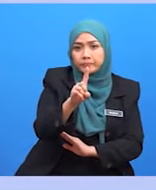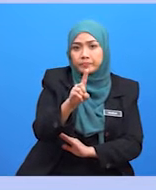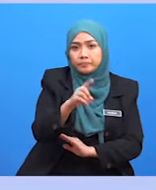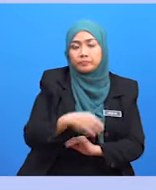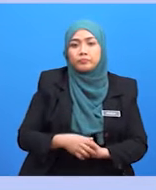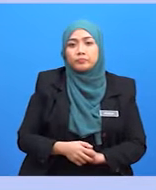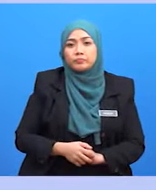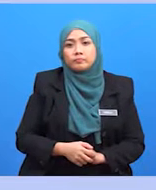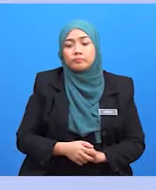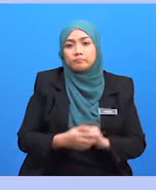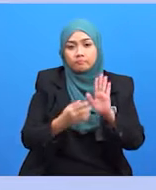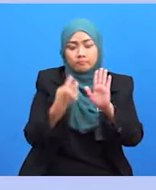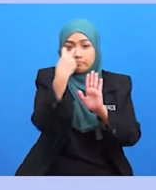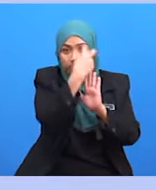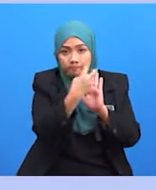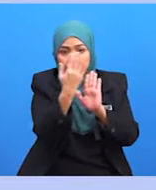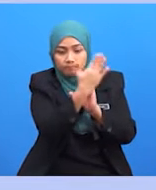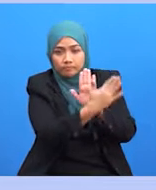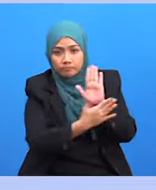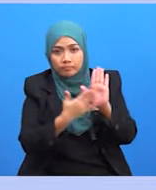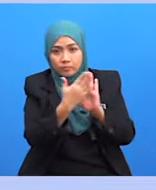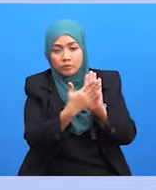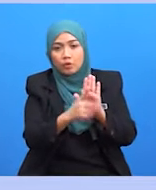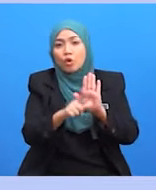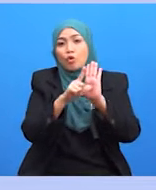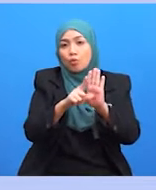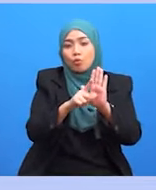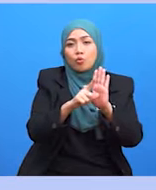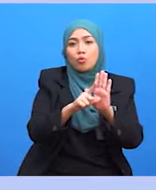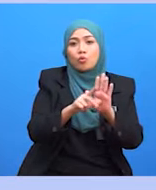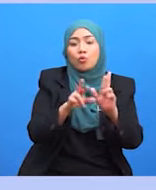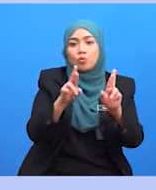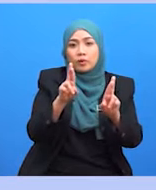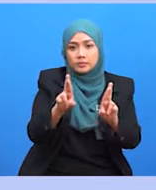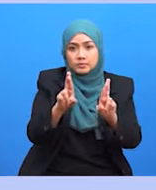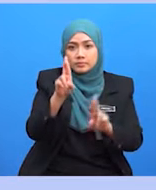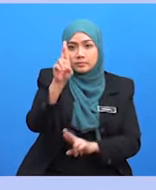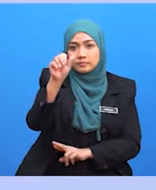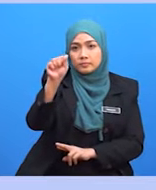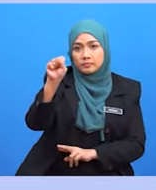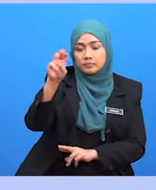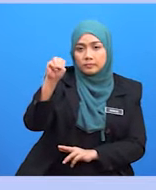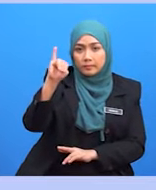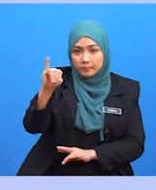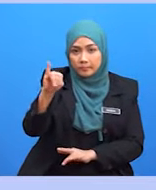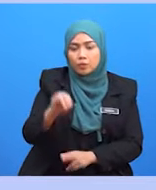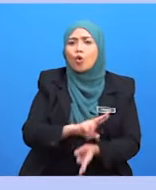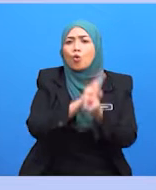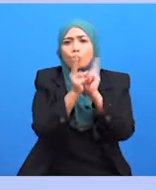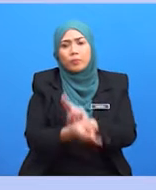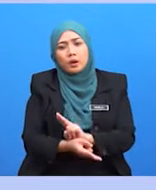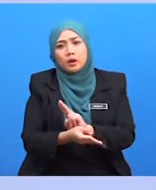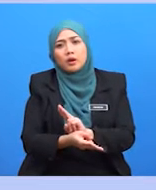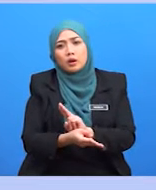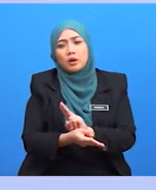warna atau skrin color terhadap logo rasmi. Contoh seterusnya, pengubahsuaian bentuk